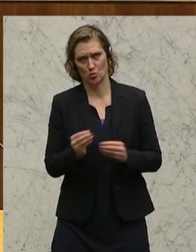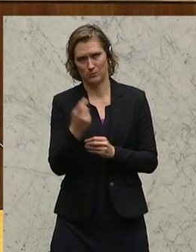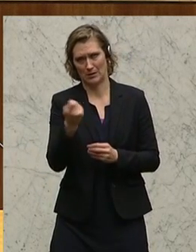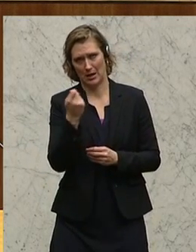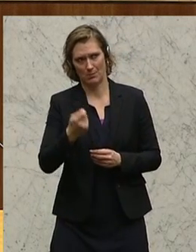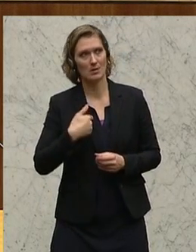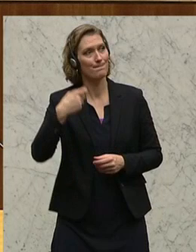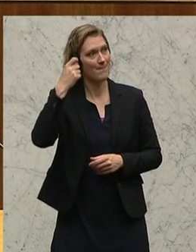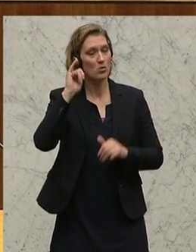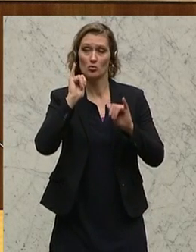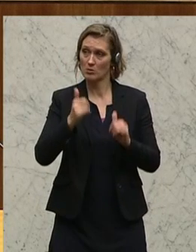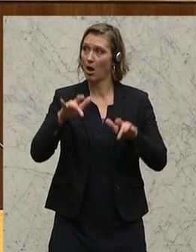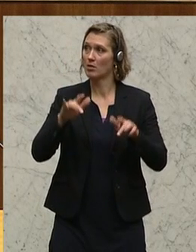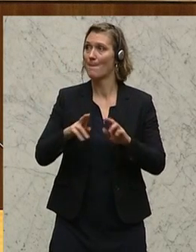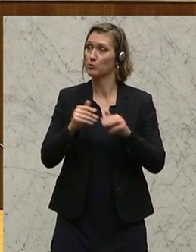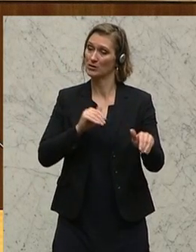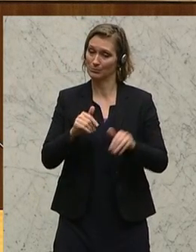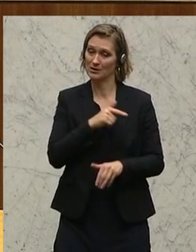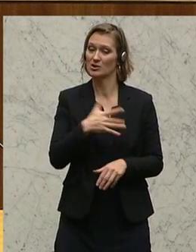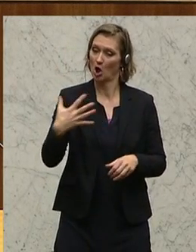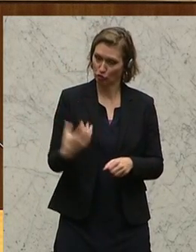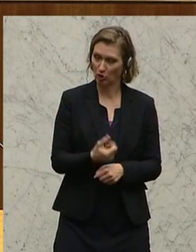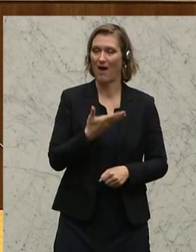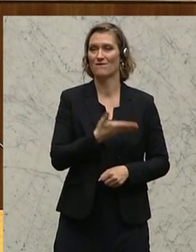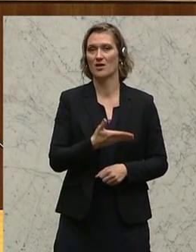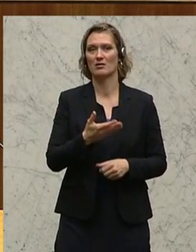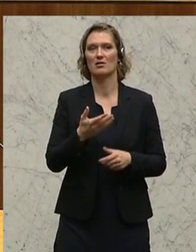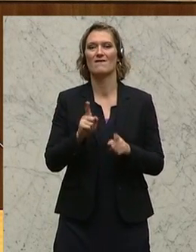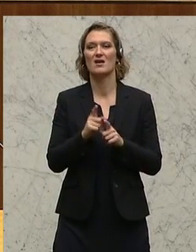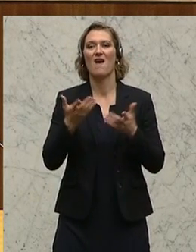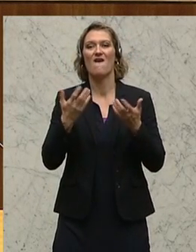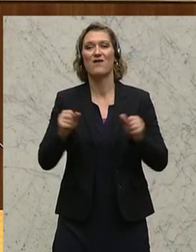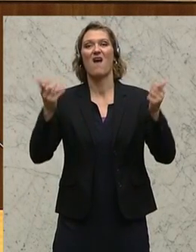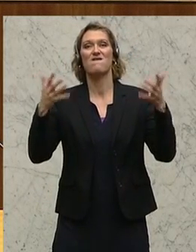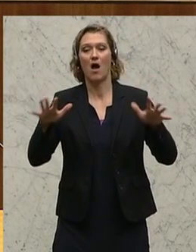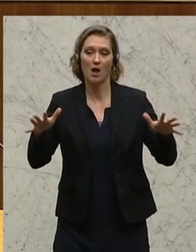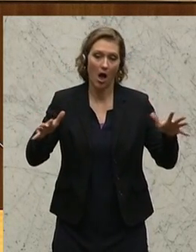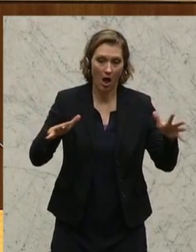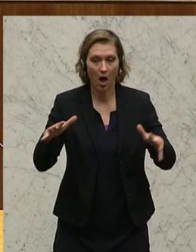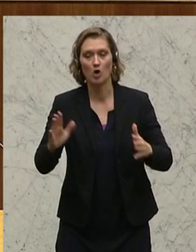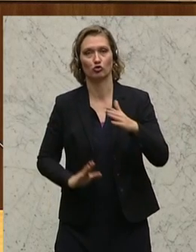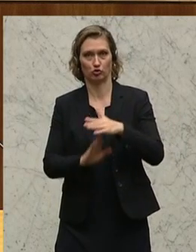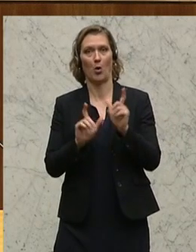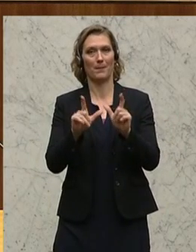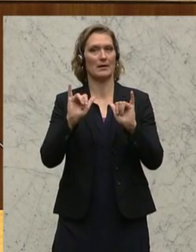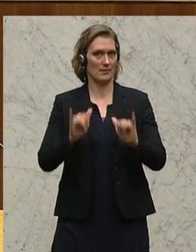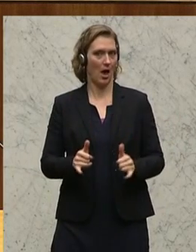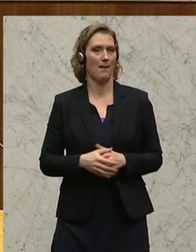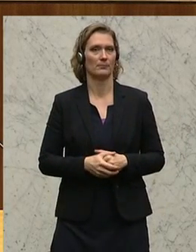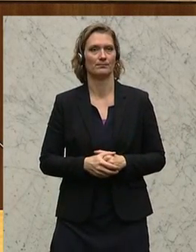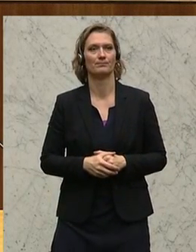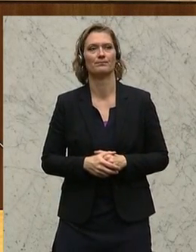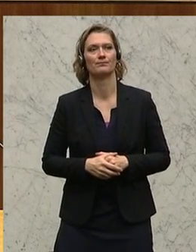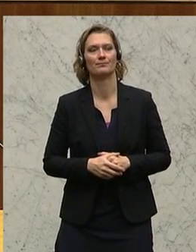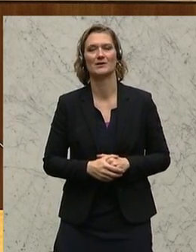Ich bin aber durchaus der Meinung, dass es dem Herrn Bundesminister gelungen ist, den freien Fall des Bundesheeres zu stoppen. Schauen wir uns die